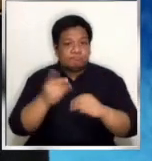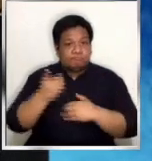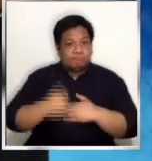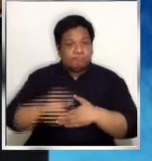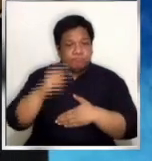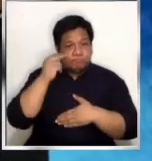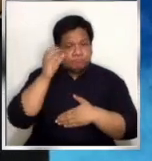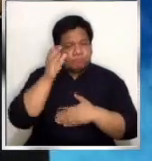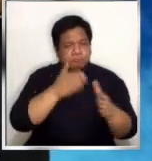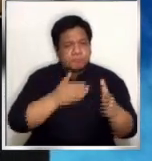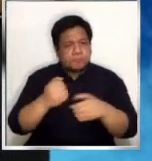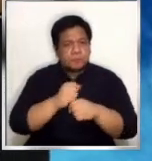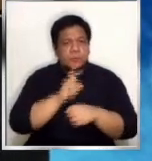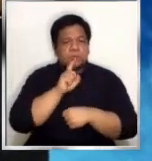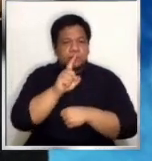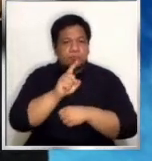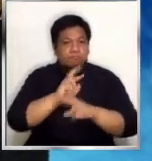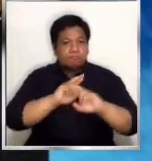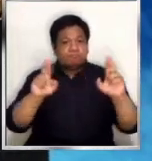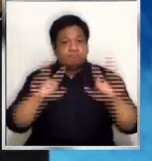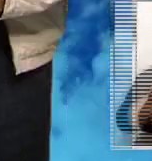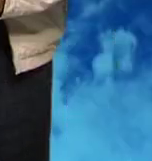I am ready. Servisyong totoo ng GMA News.